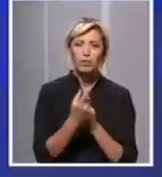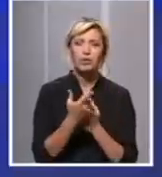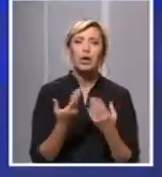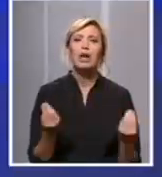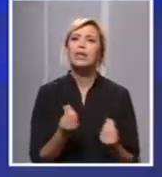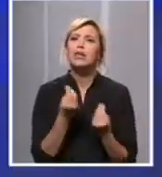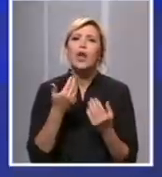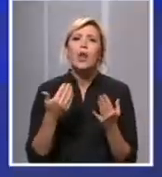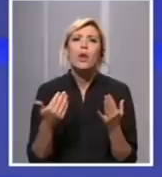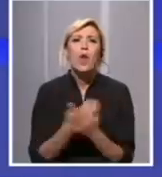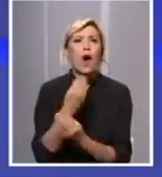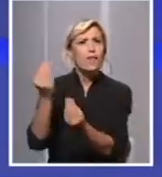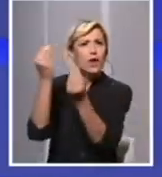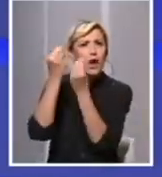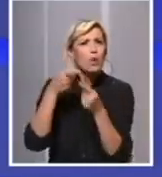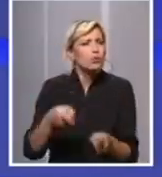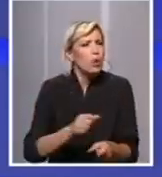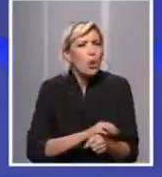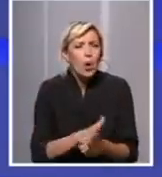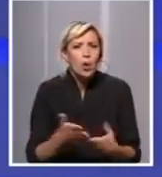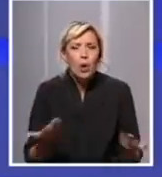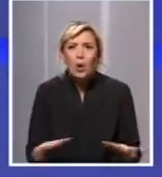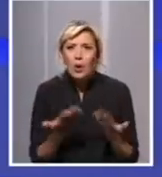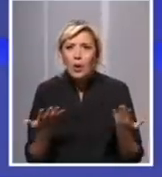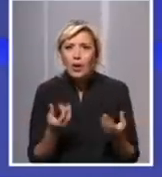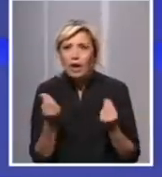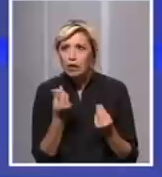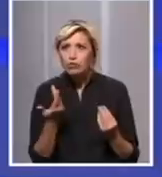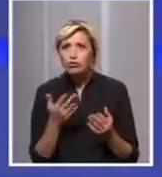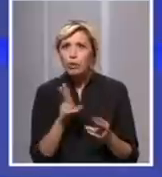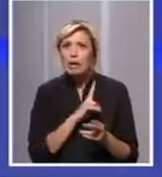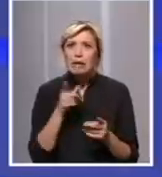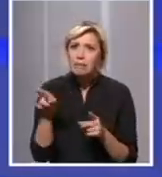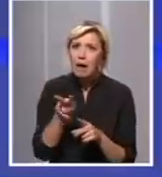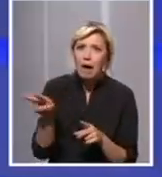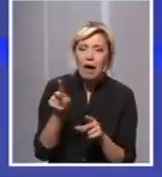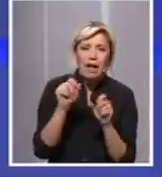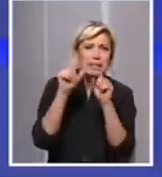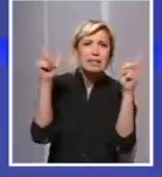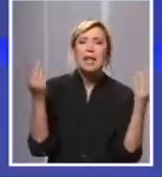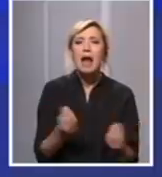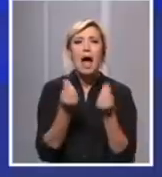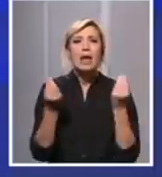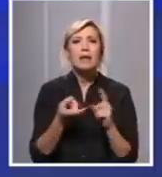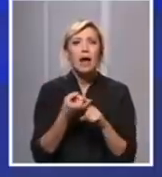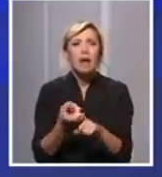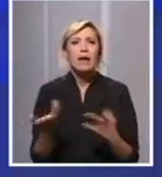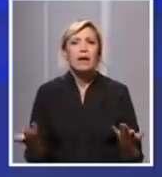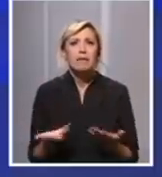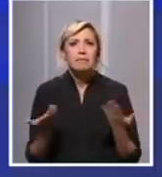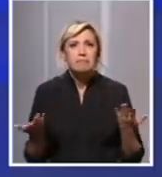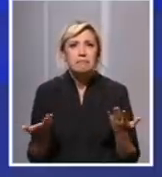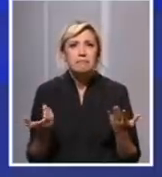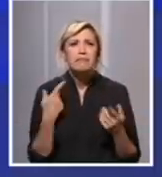saznali o ovom virusu? Je li vas nešto iznenadilo, pošto nekako konstatujemo sve vreme da nam se stalno otvaraju, rekli bi smo,